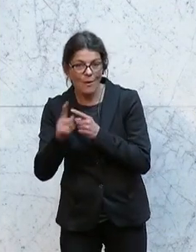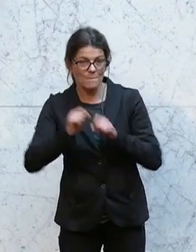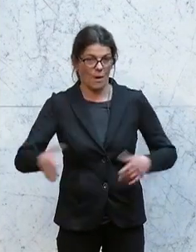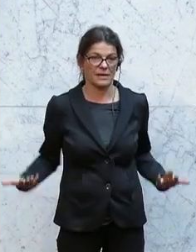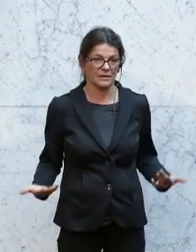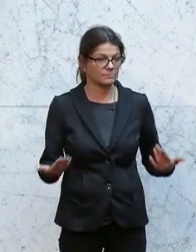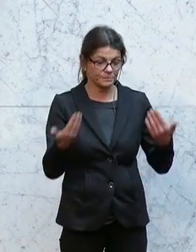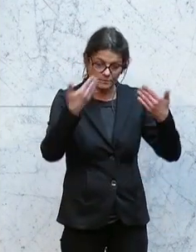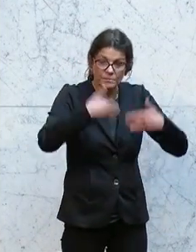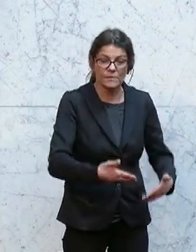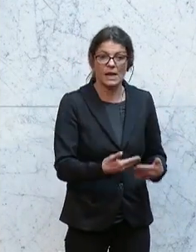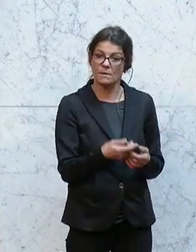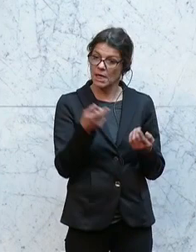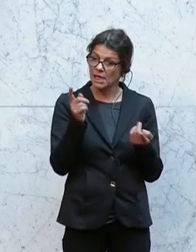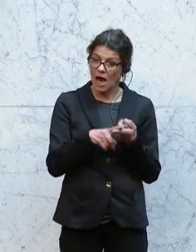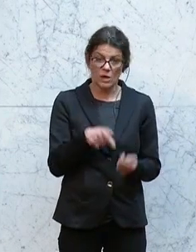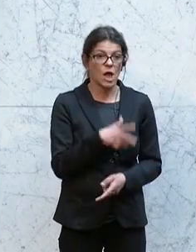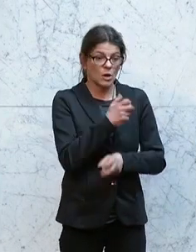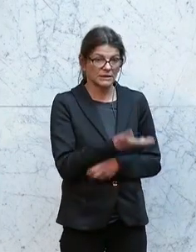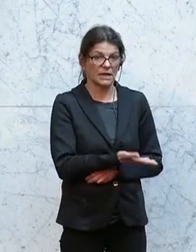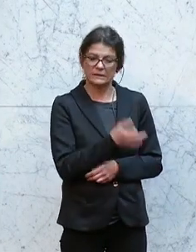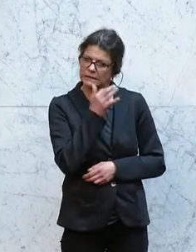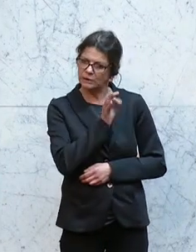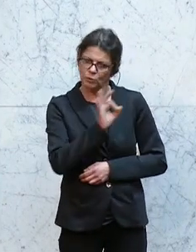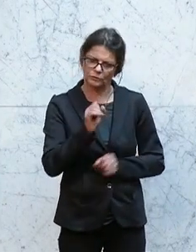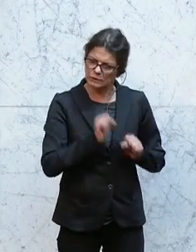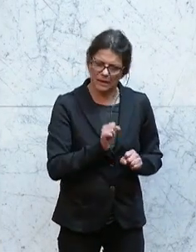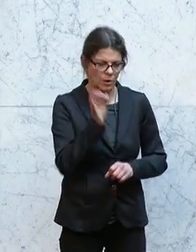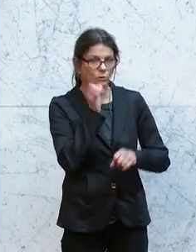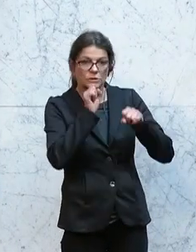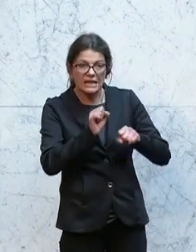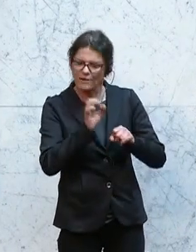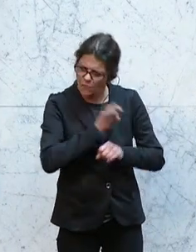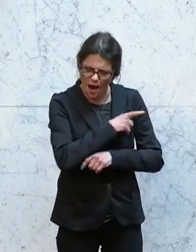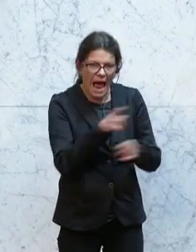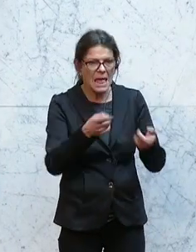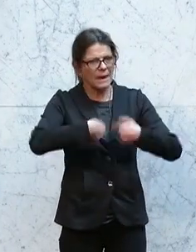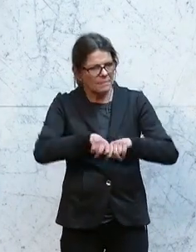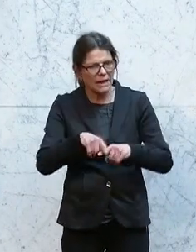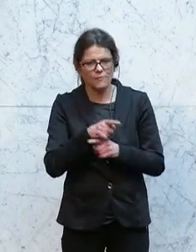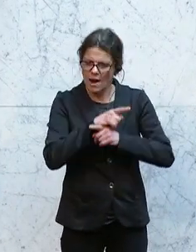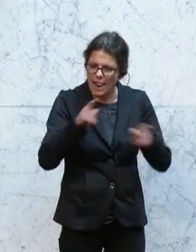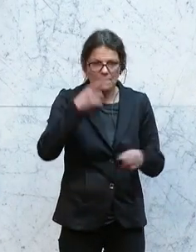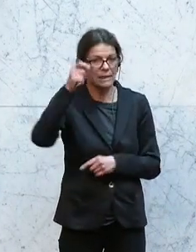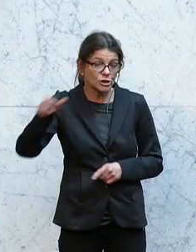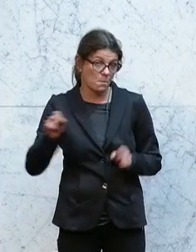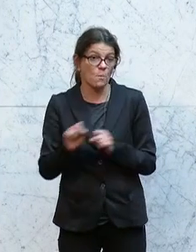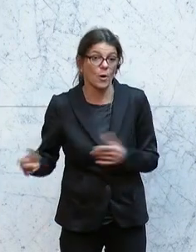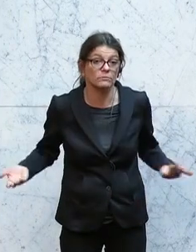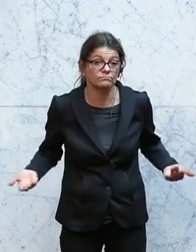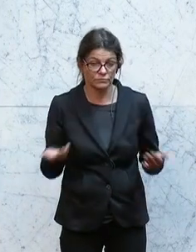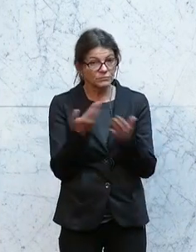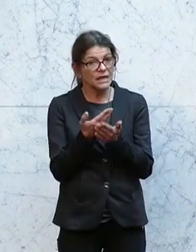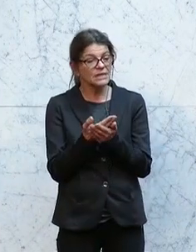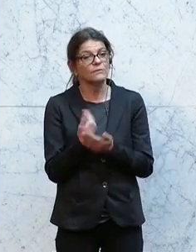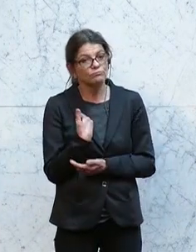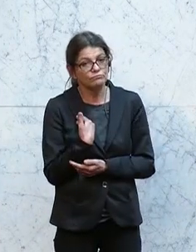das in Österreich auch nicht nur für Seniorinnen und Senioren, sondern für alle Gemeinden und für alle Menschen möglich wird. Daher darf